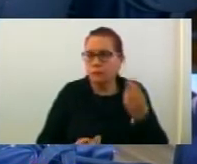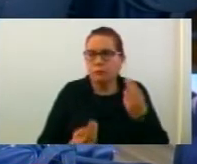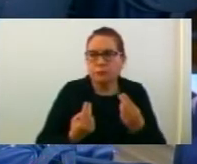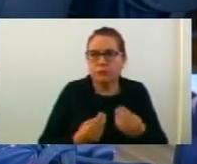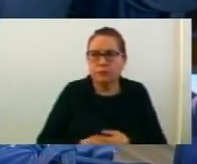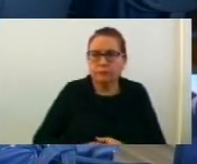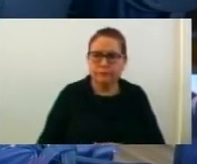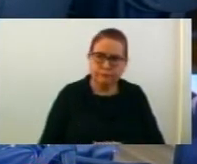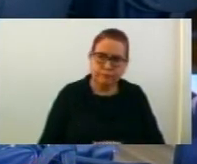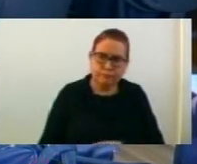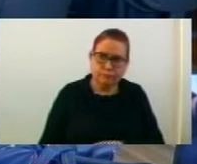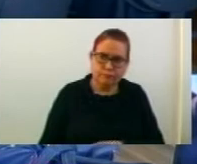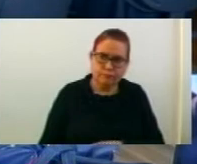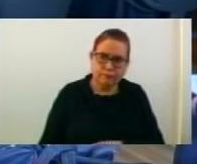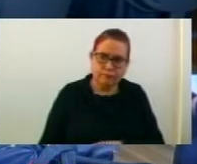разбор?